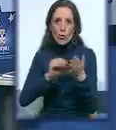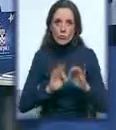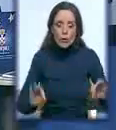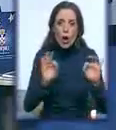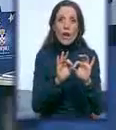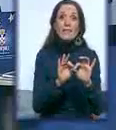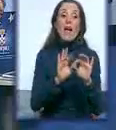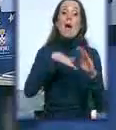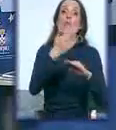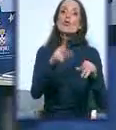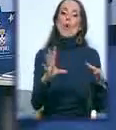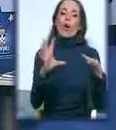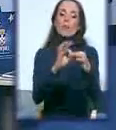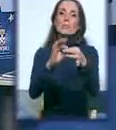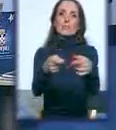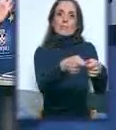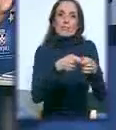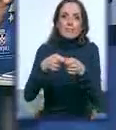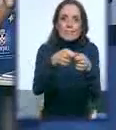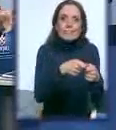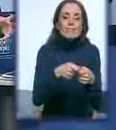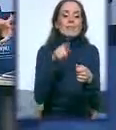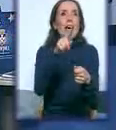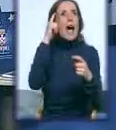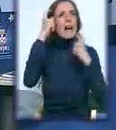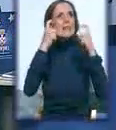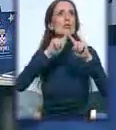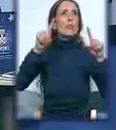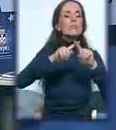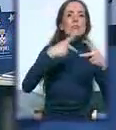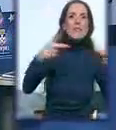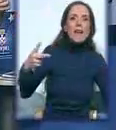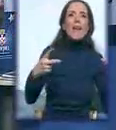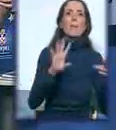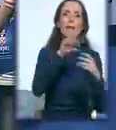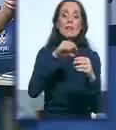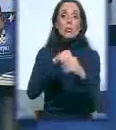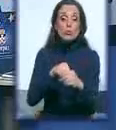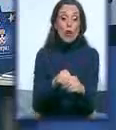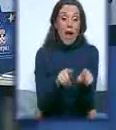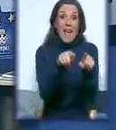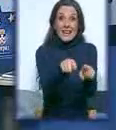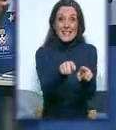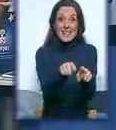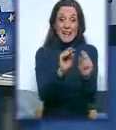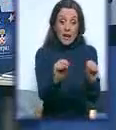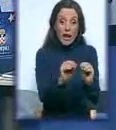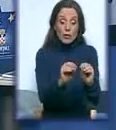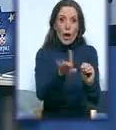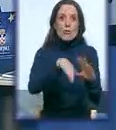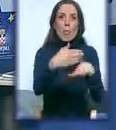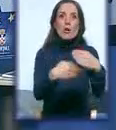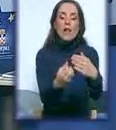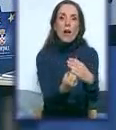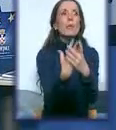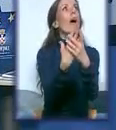koalicije i da razmišljaju na različite teme, da se uključuju svi i upravo su odakle proizvišle neke ideje. E, sada,